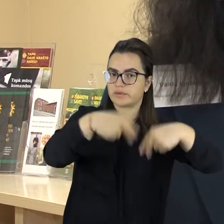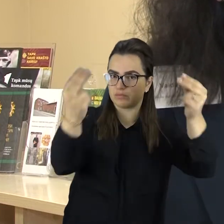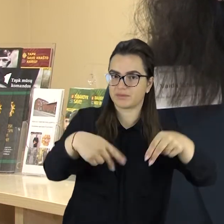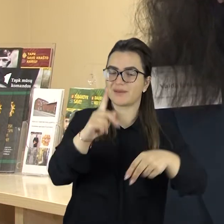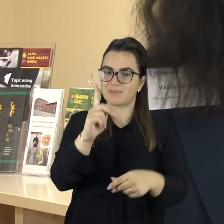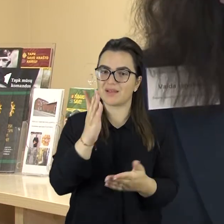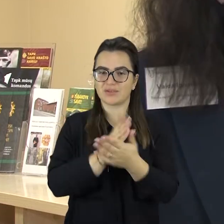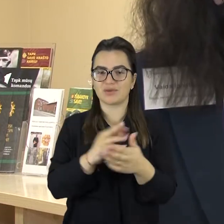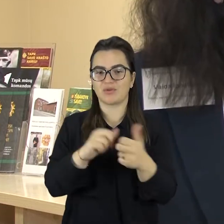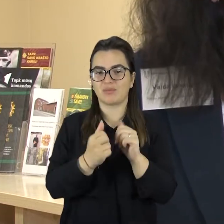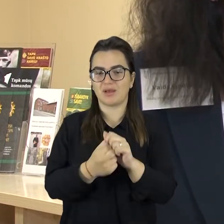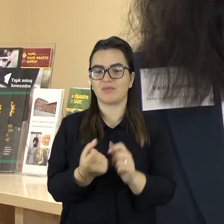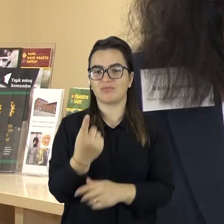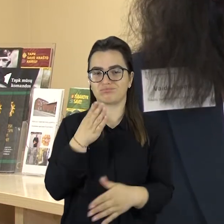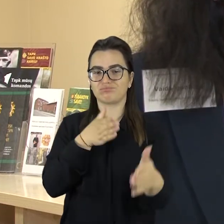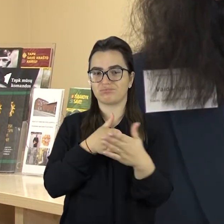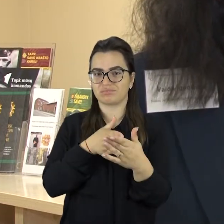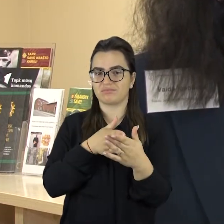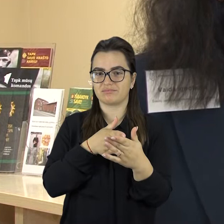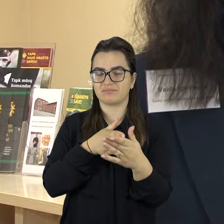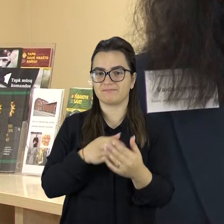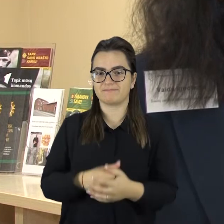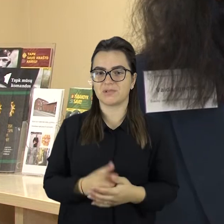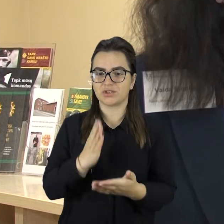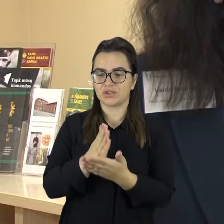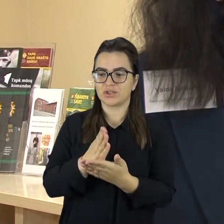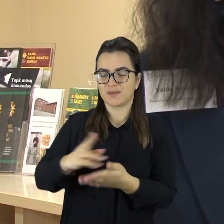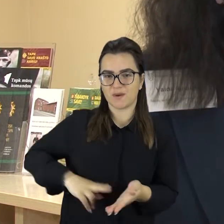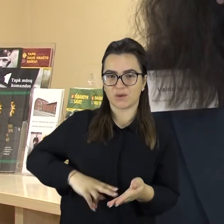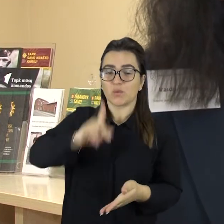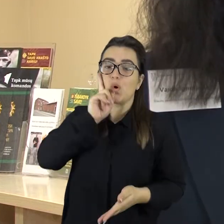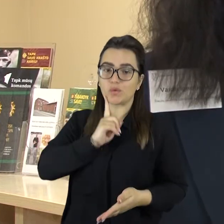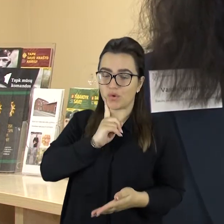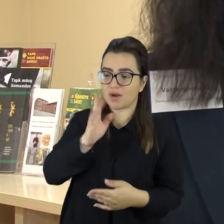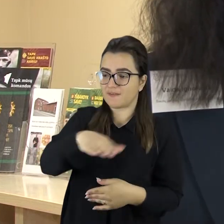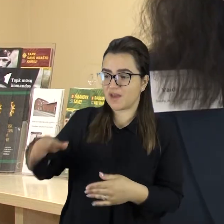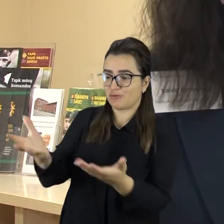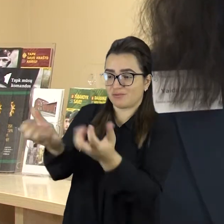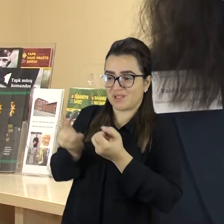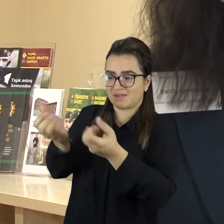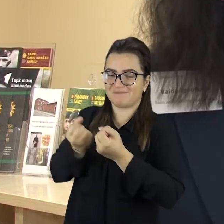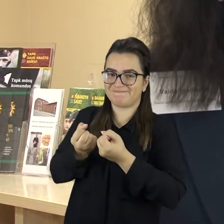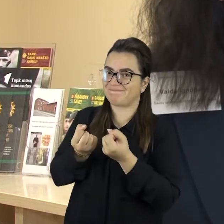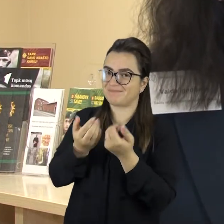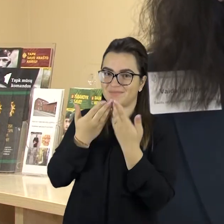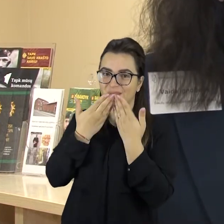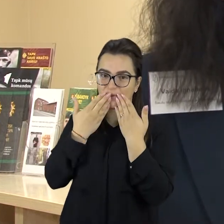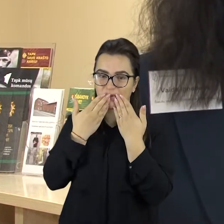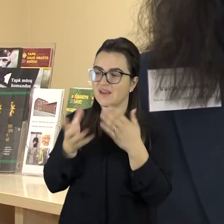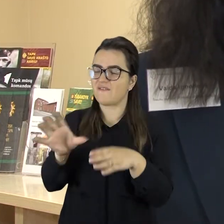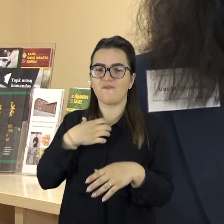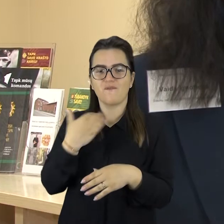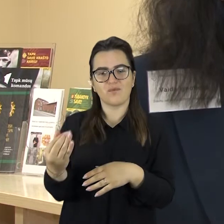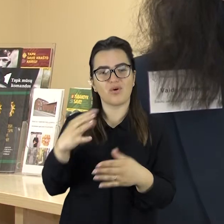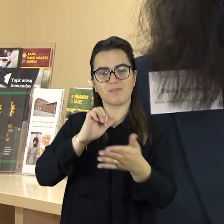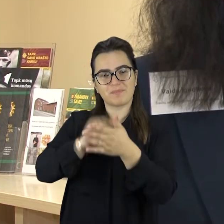Tačiau, kaip be būtų gaila, iš tikrųjų nėra juntamas aktyvus darbdavių noras įdarbinti moksleivius.